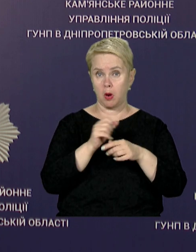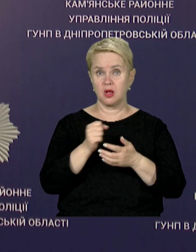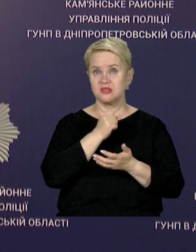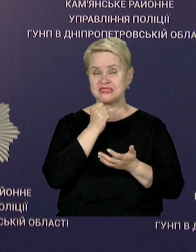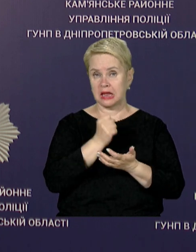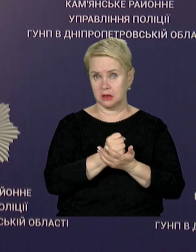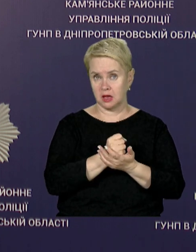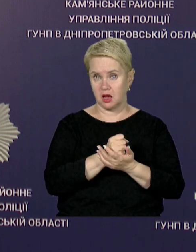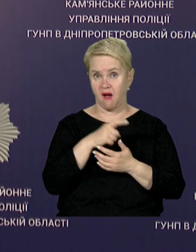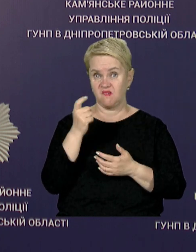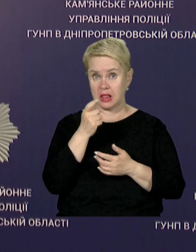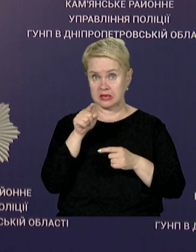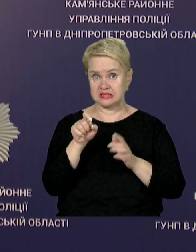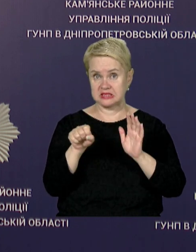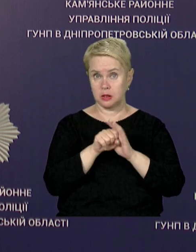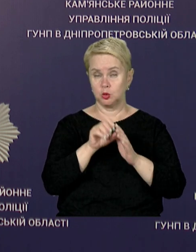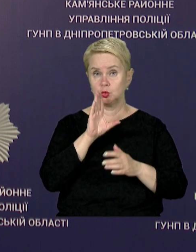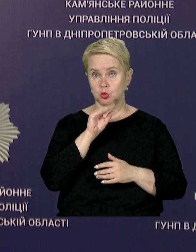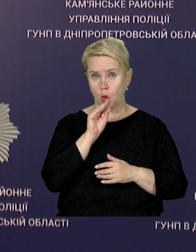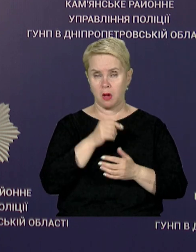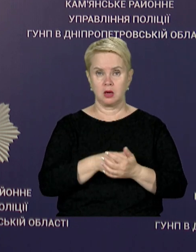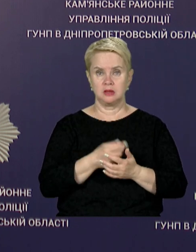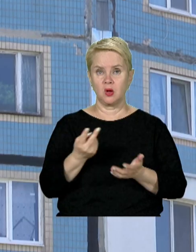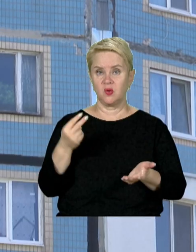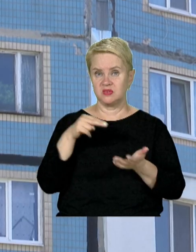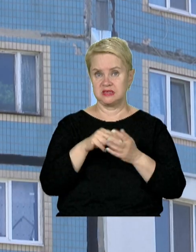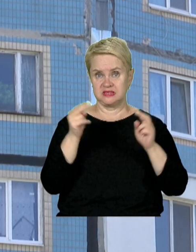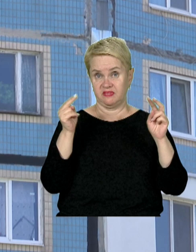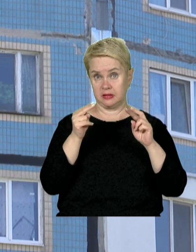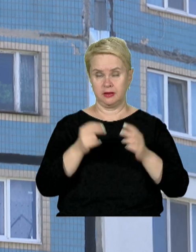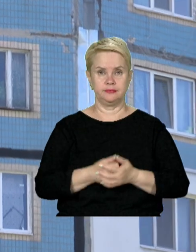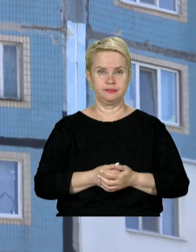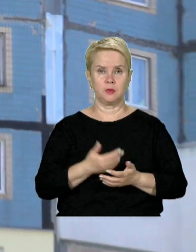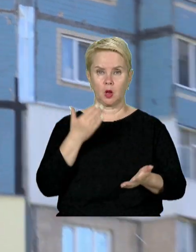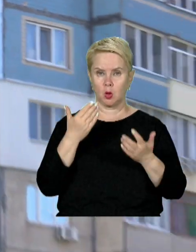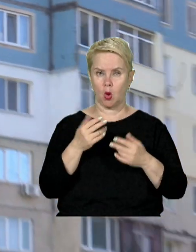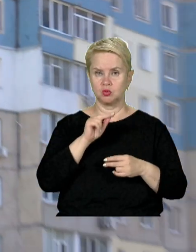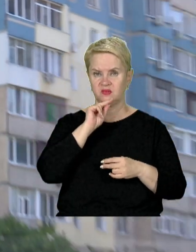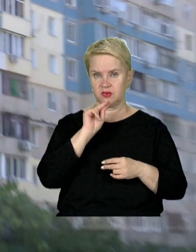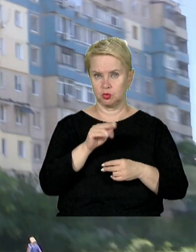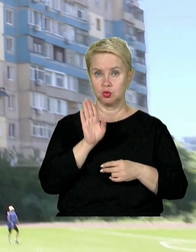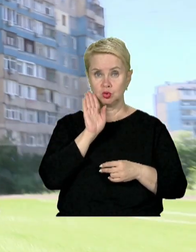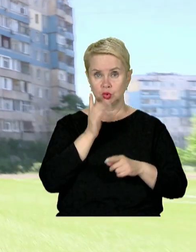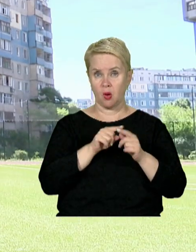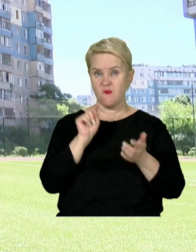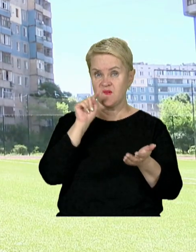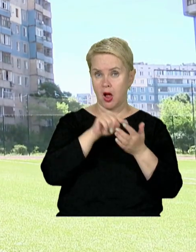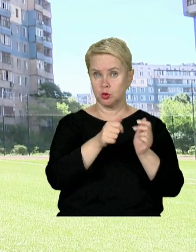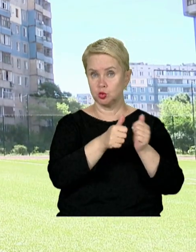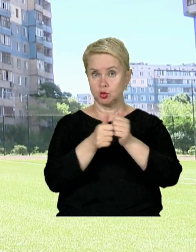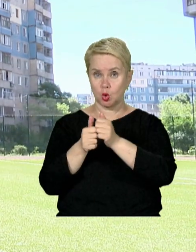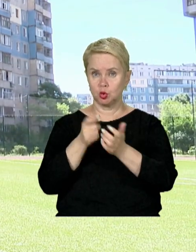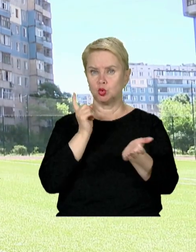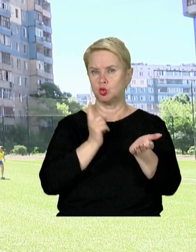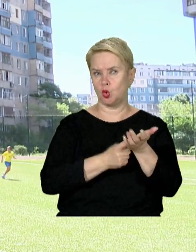встановили власників загиблої собаки та встановили свідків. Якщо провину жінки, на яку вказують сусіди,